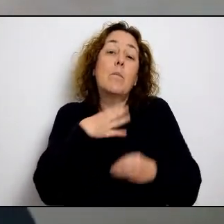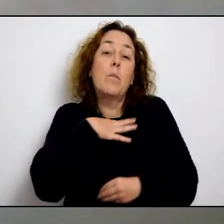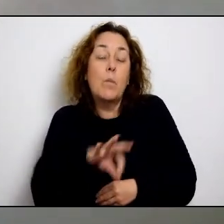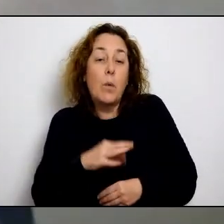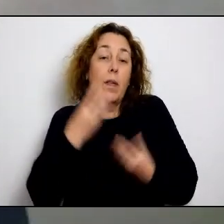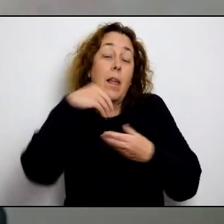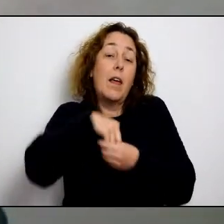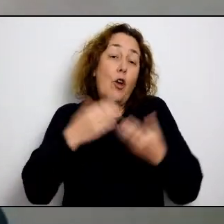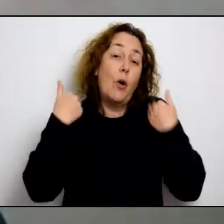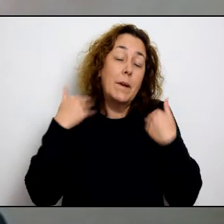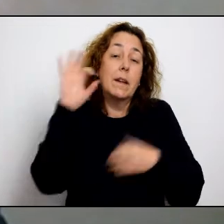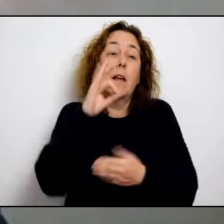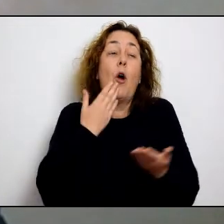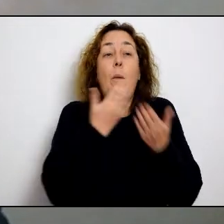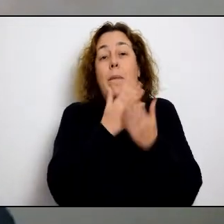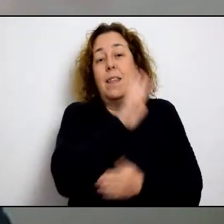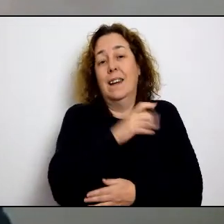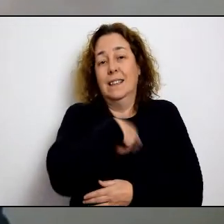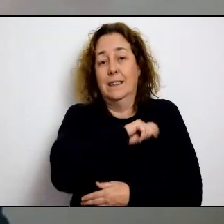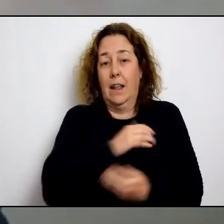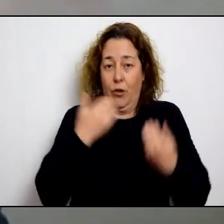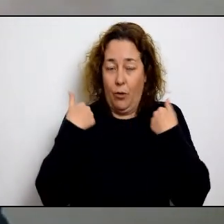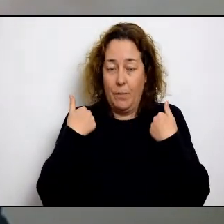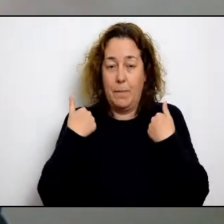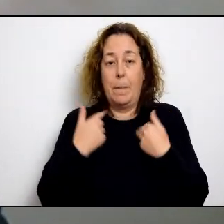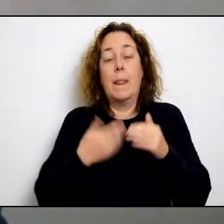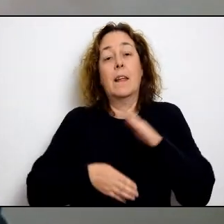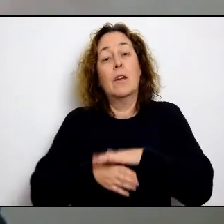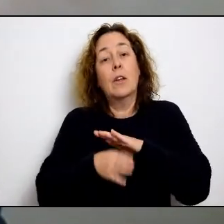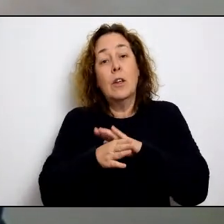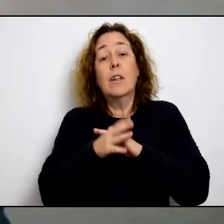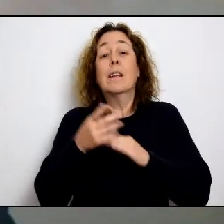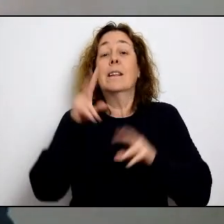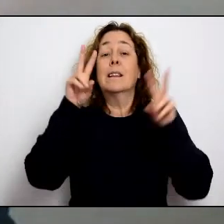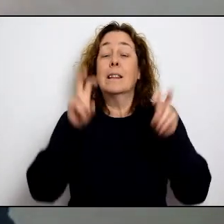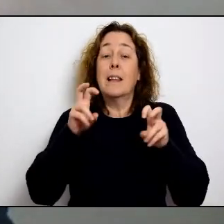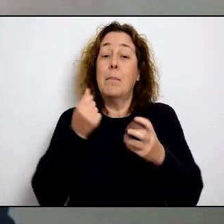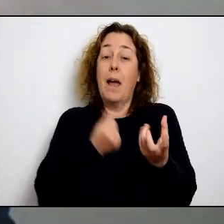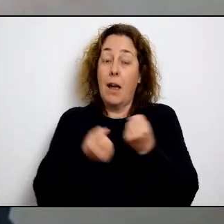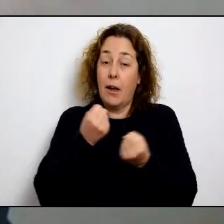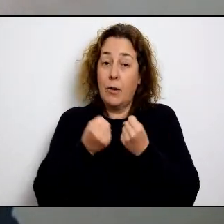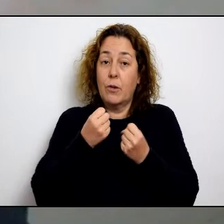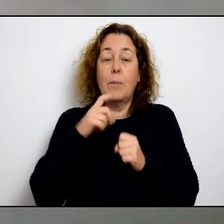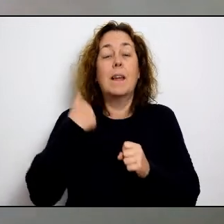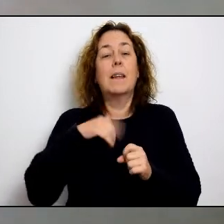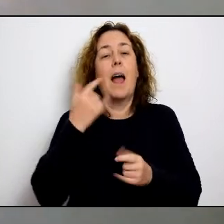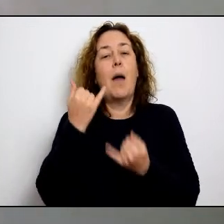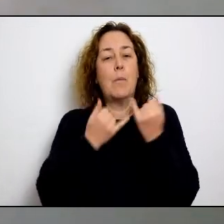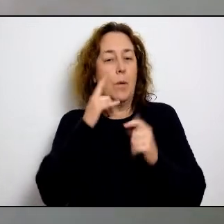extensiva a el govern Balear per tal que faci el respecte al que estigui dins la seva competència o demani s'estat el que correspongui.